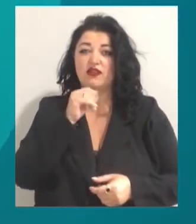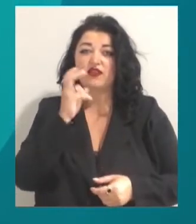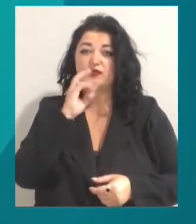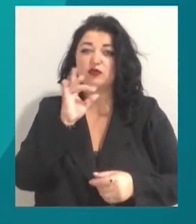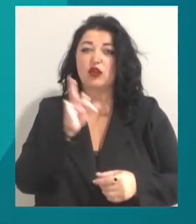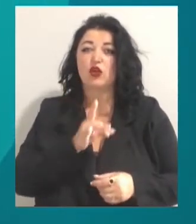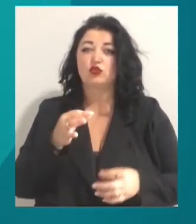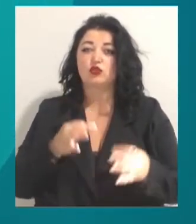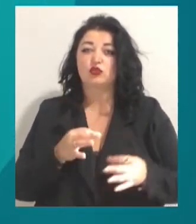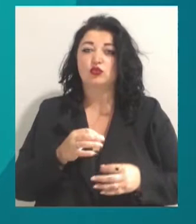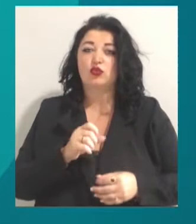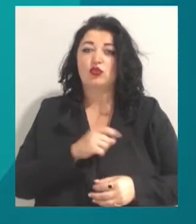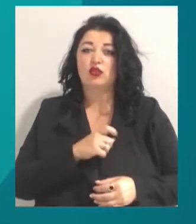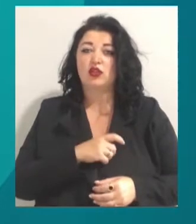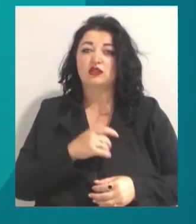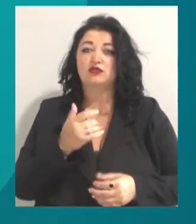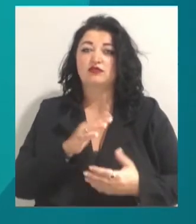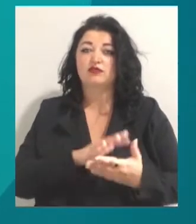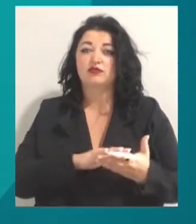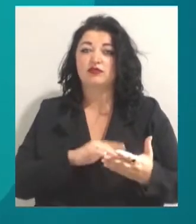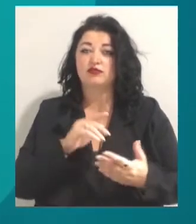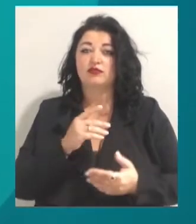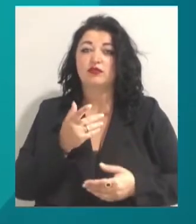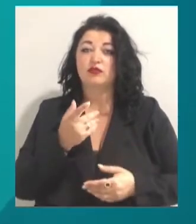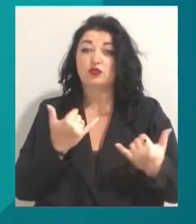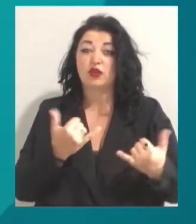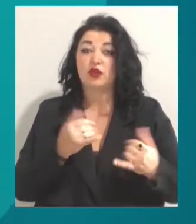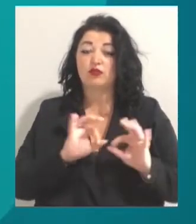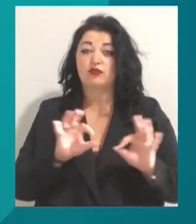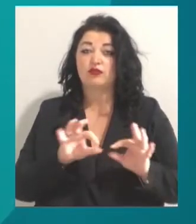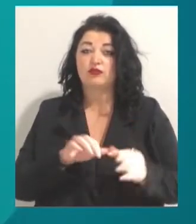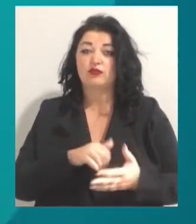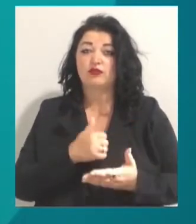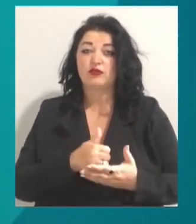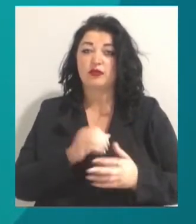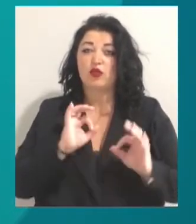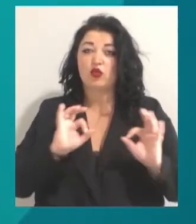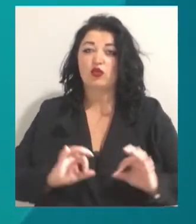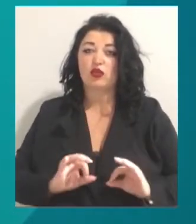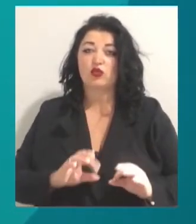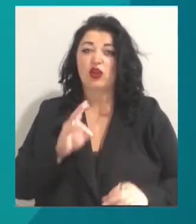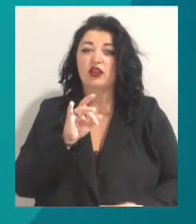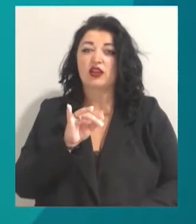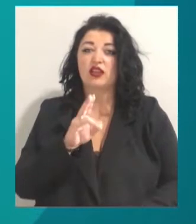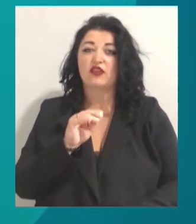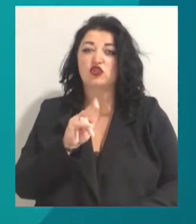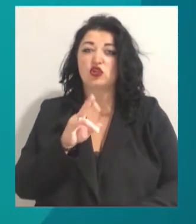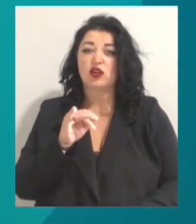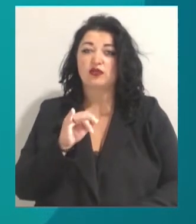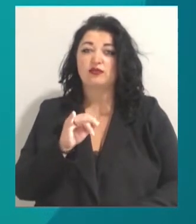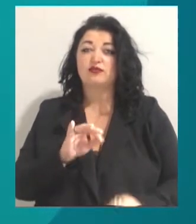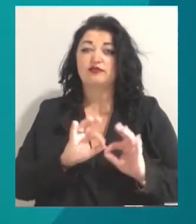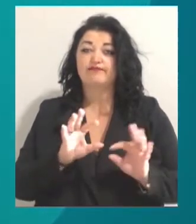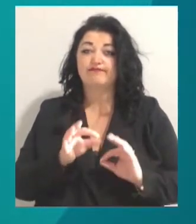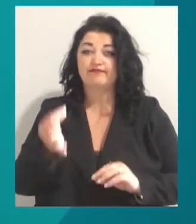районному суді Одеси. Втім, о котрій поки й невідомо. Про це Суспільному розповіла речниця обласної прокуратури Катерина Новачли. Зазначимо, Сергія Дурача